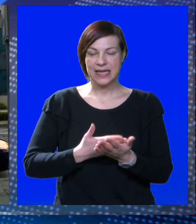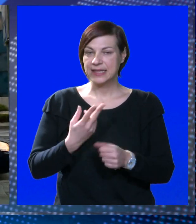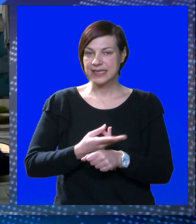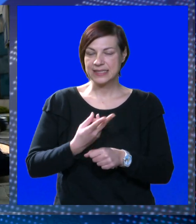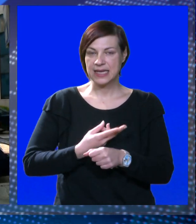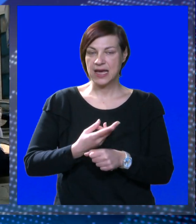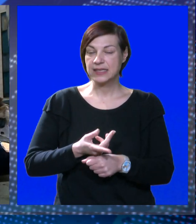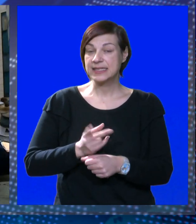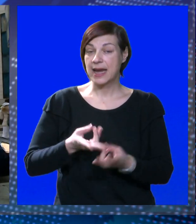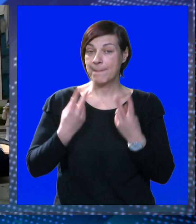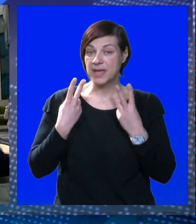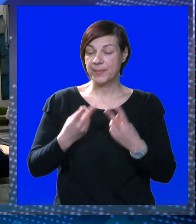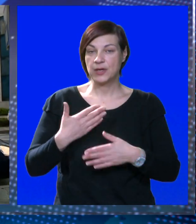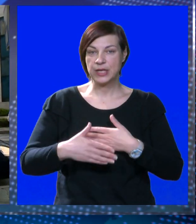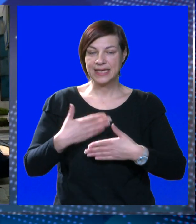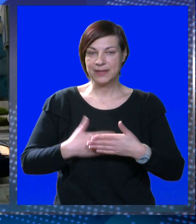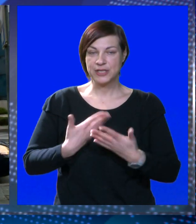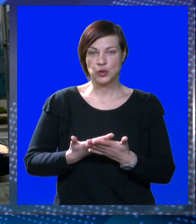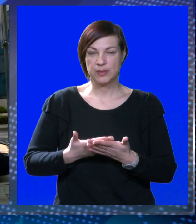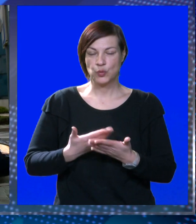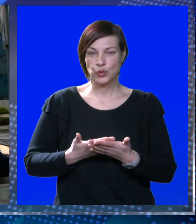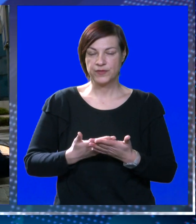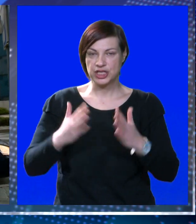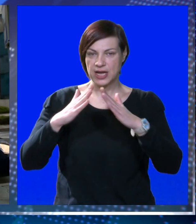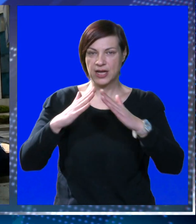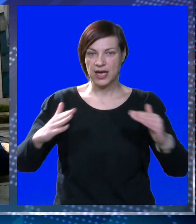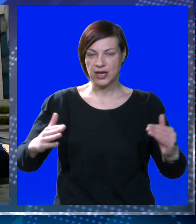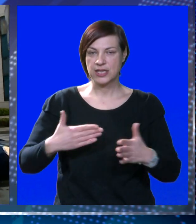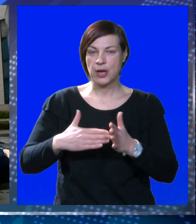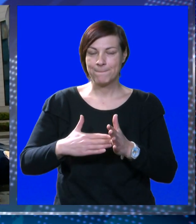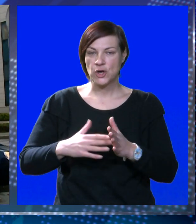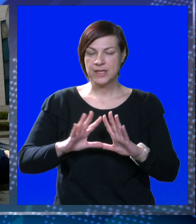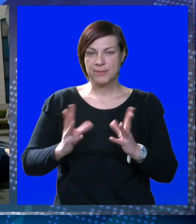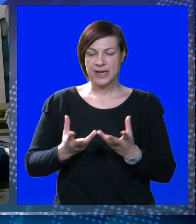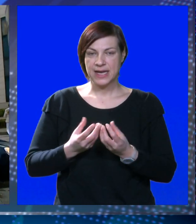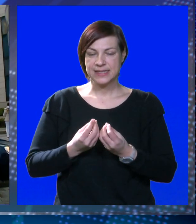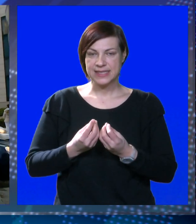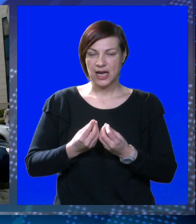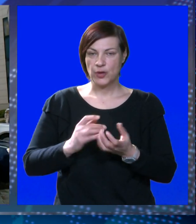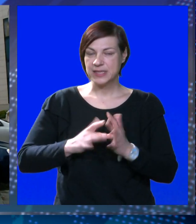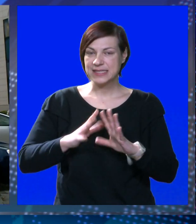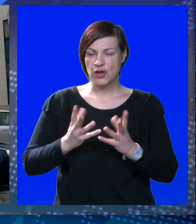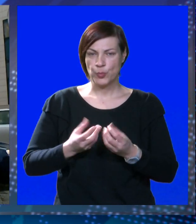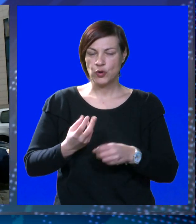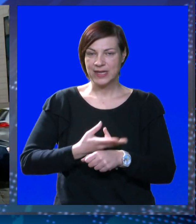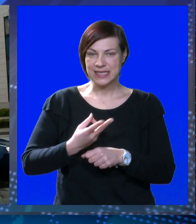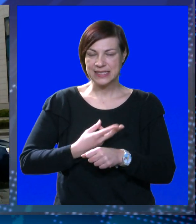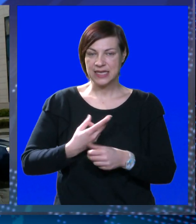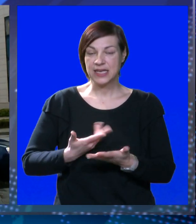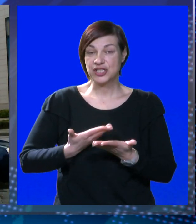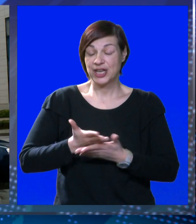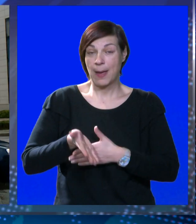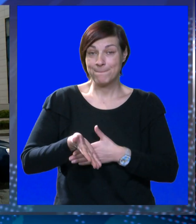Zadatak sanacije nam je prioritet, međutim utvrđeno je kako je nastrešnici neophodna, cjelovita i sveobohvatna sanacija,